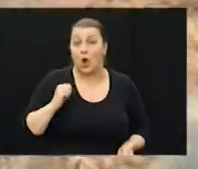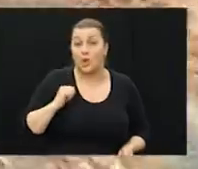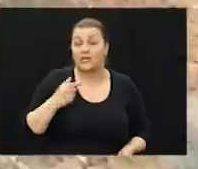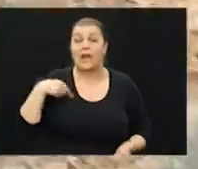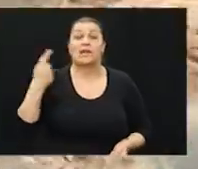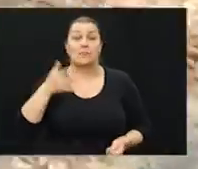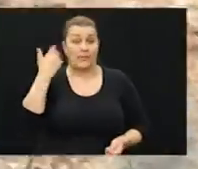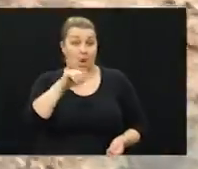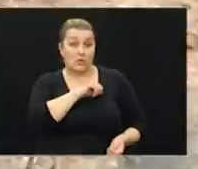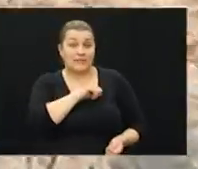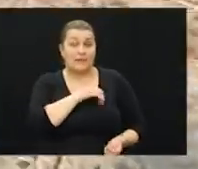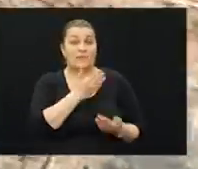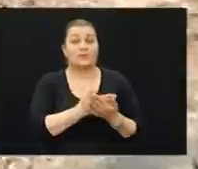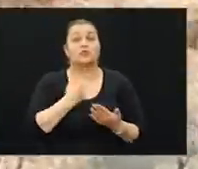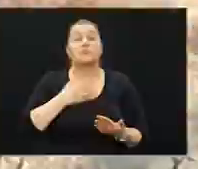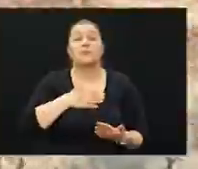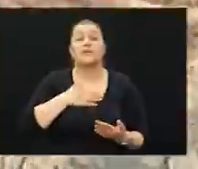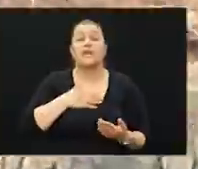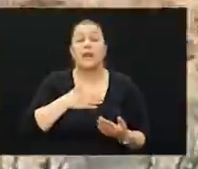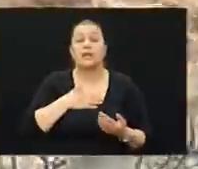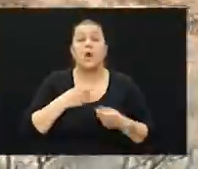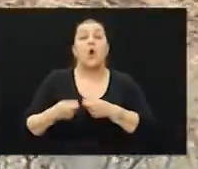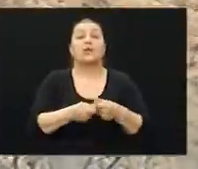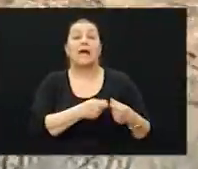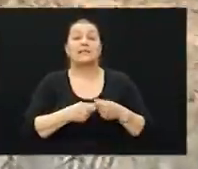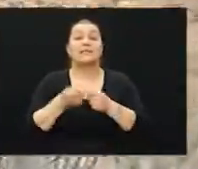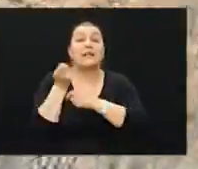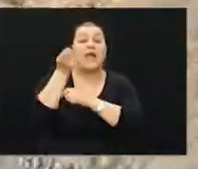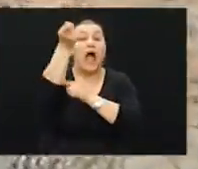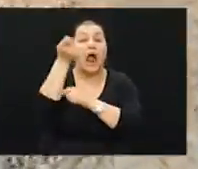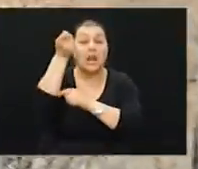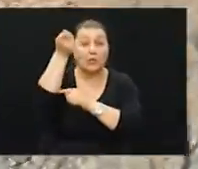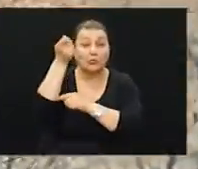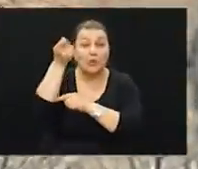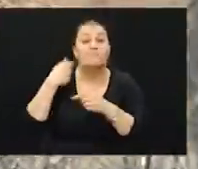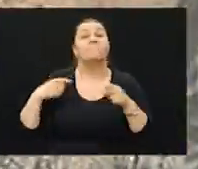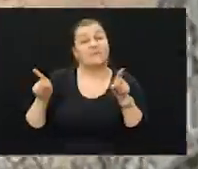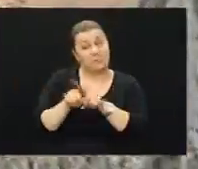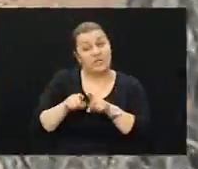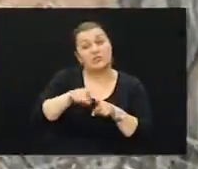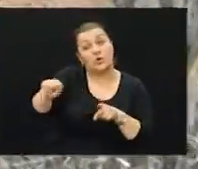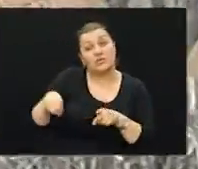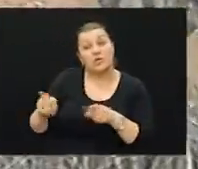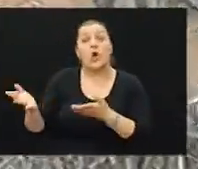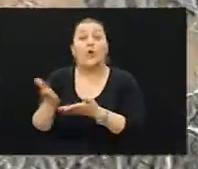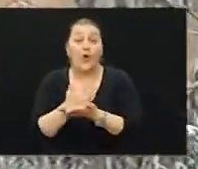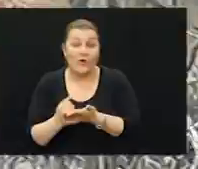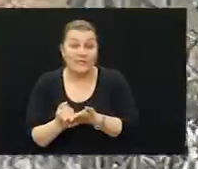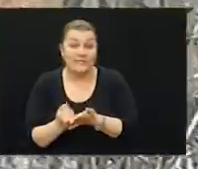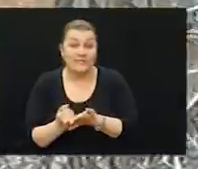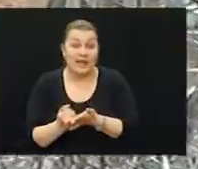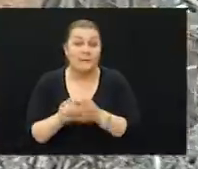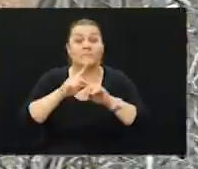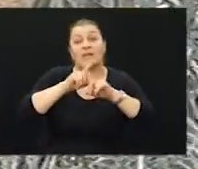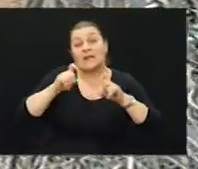Sinju jer smo htjeli organizirati i Alku, dakle, ne dovesti u pitanje njeno održavanje, pa smo i njih i također koristili različite,